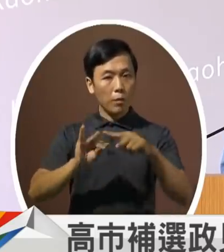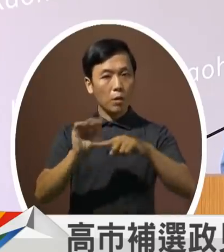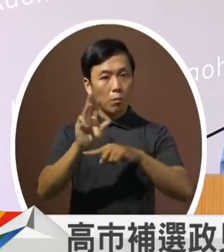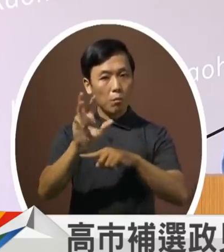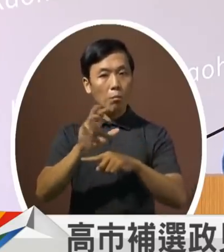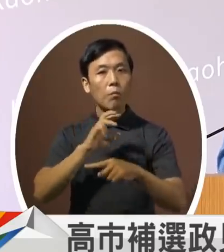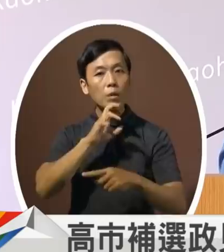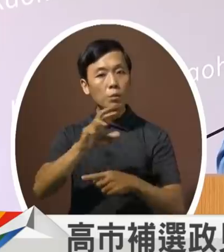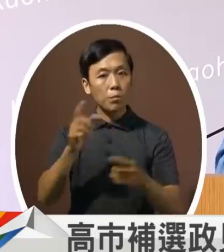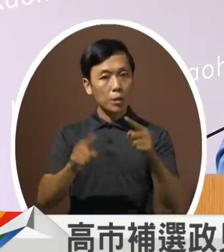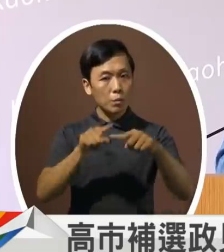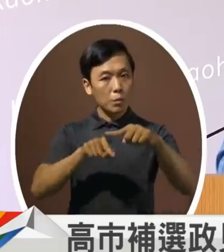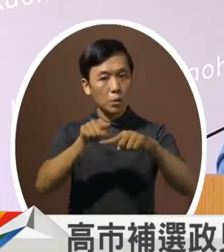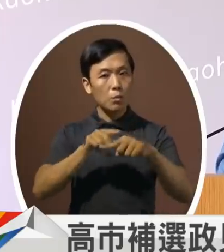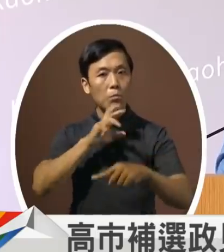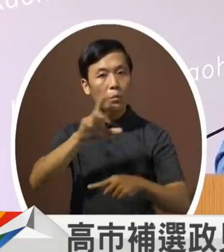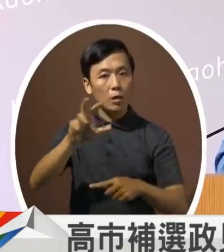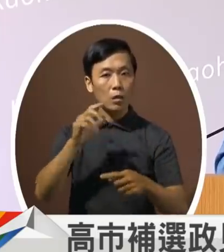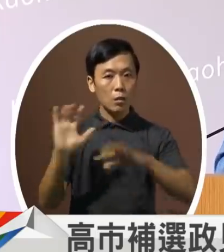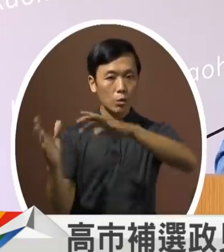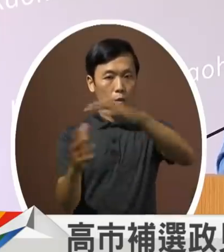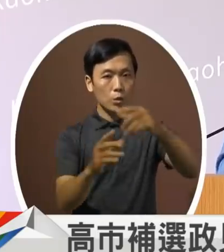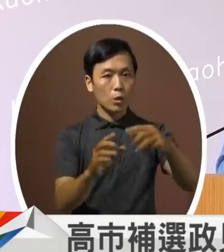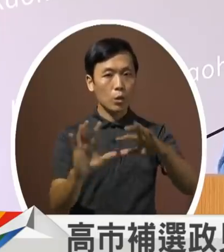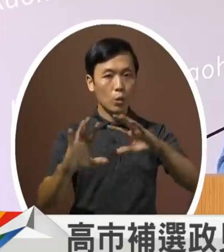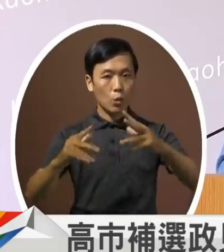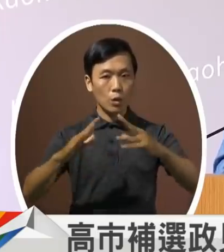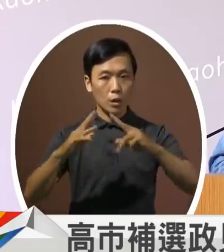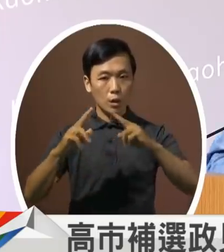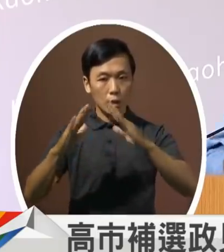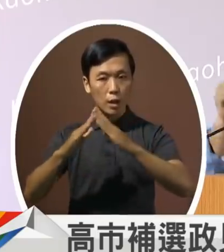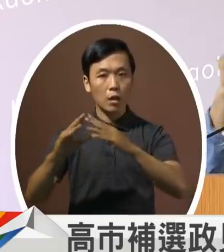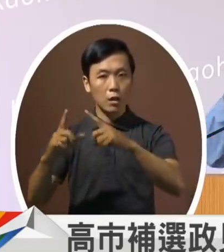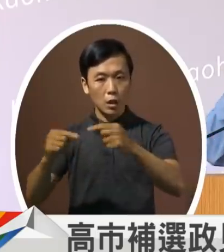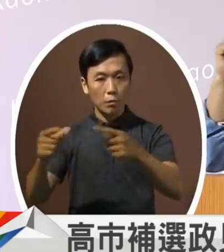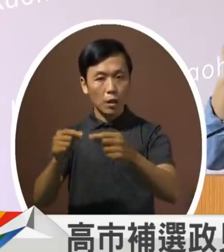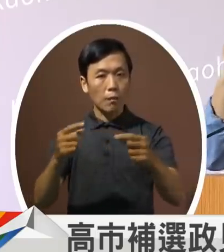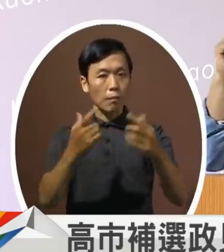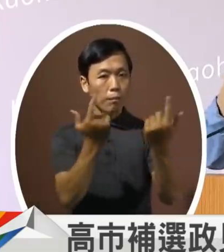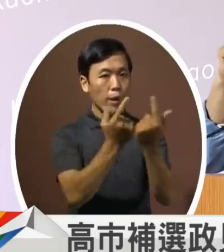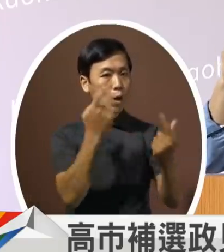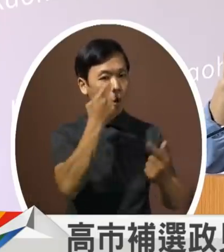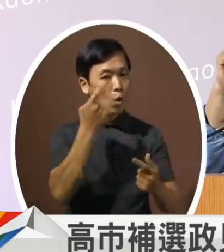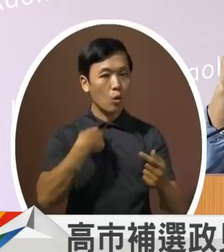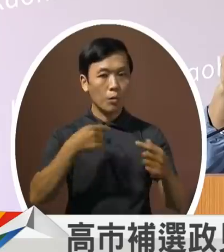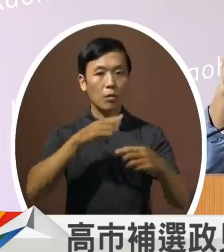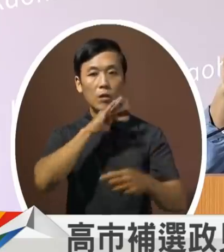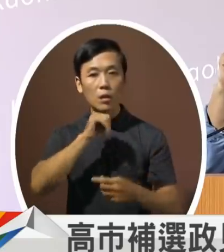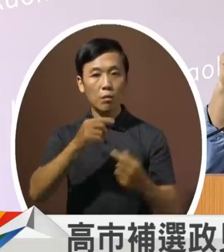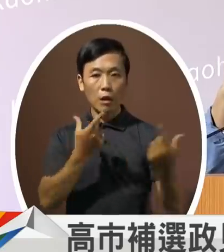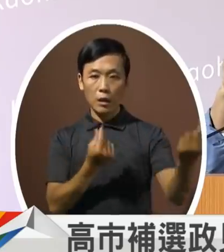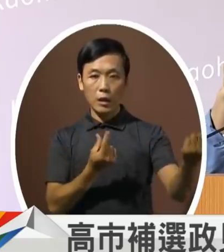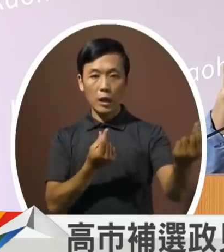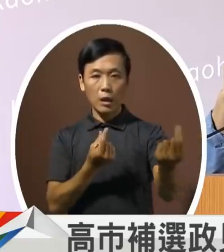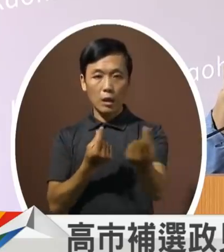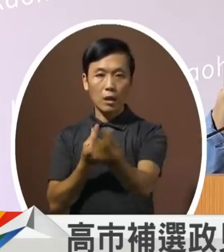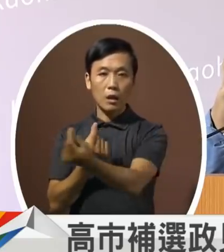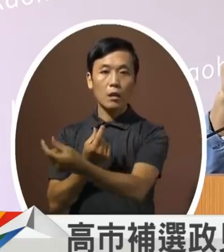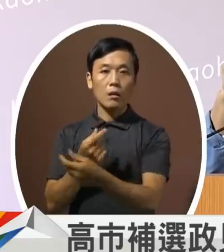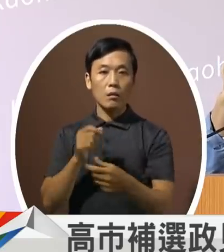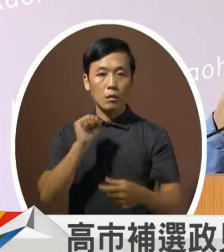如果80岁我们跟全世界各国不管是日本或北欧我们的寿命居然跟人家一样台湾